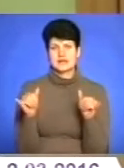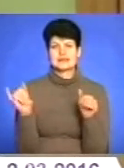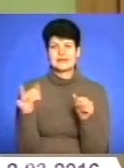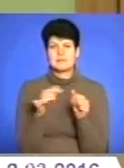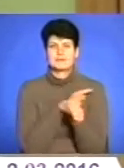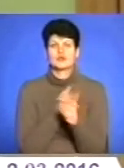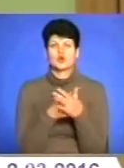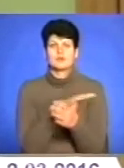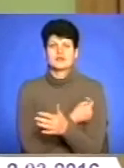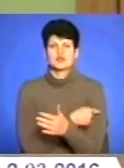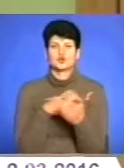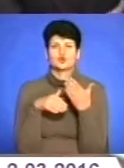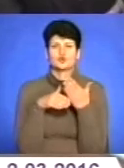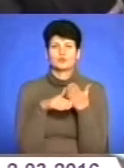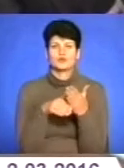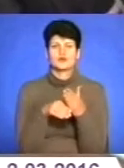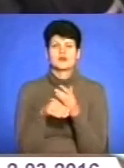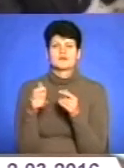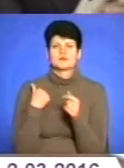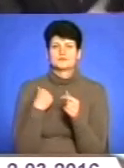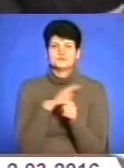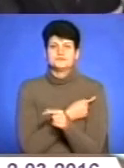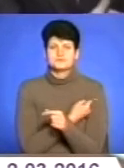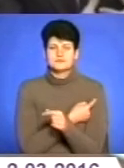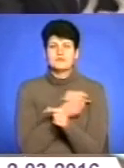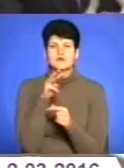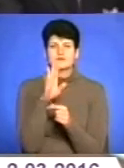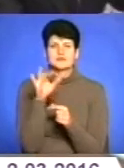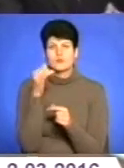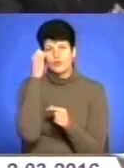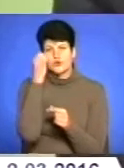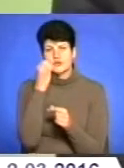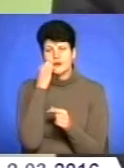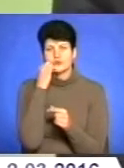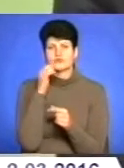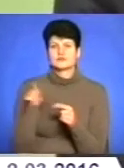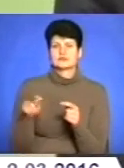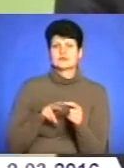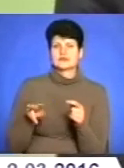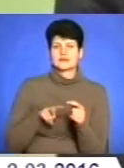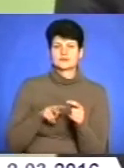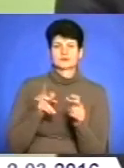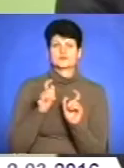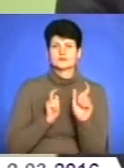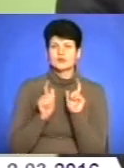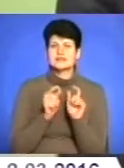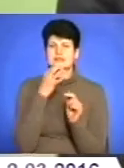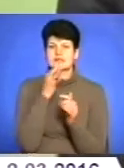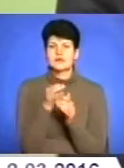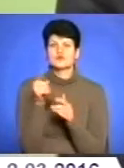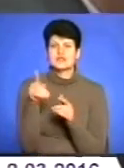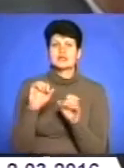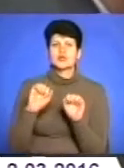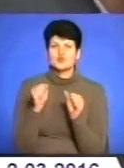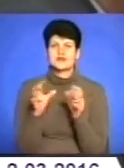домедичну допомогу, і тактичну медицину. Михайло Василишин подякував керівництву вишу за відзнаку та наголосив, що їхня дружба та